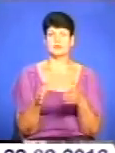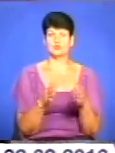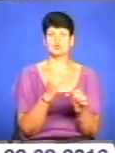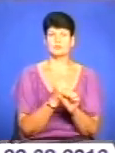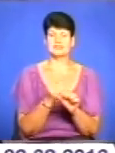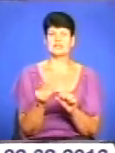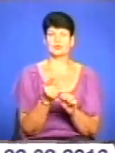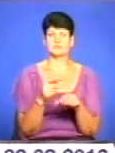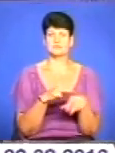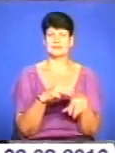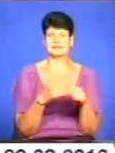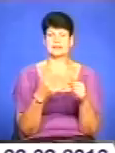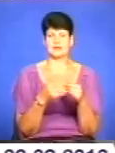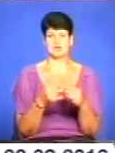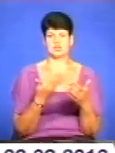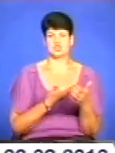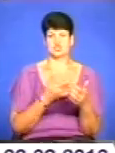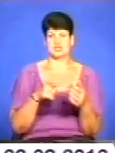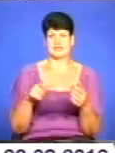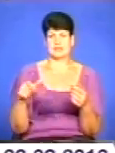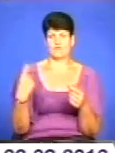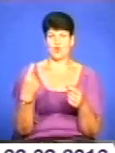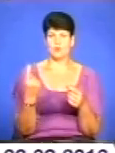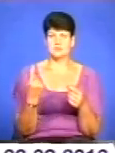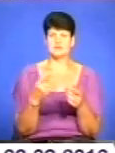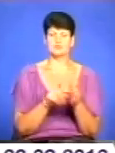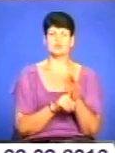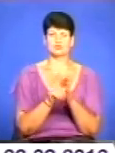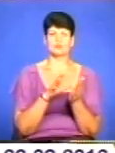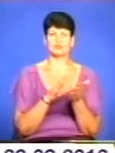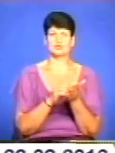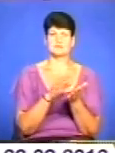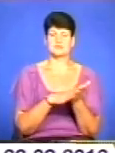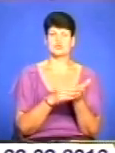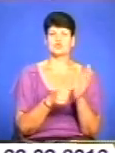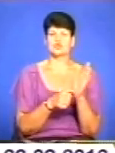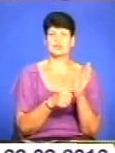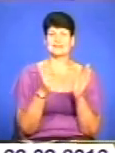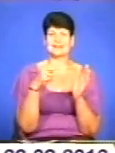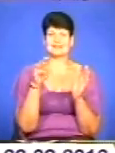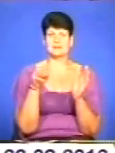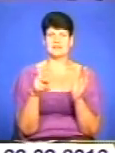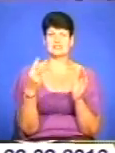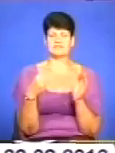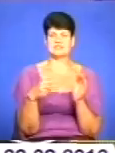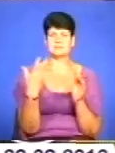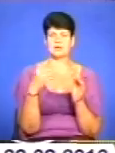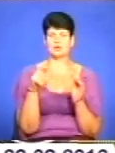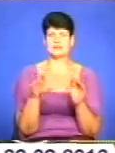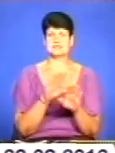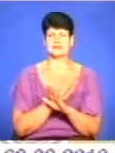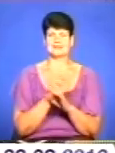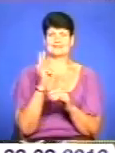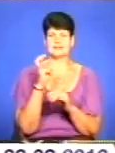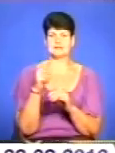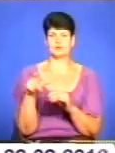правоохоронці для жителів області. З початку року в області зафіксовано більше, ніж 600 ДТП, з яких 25 осіб загинуло, більше,